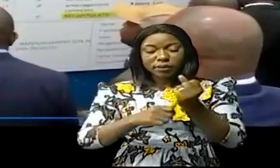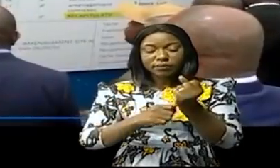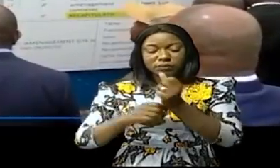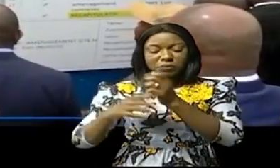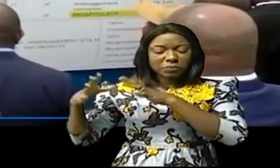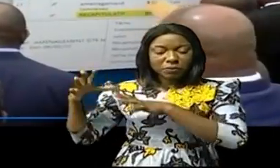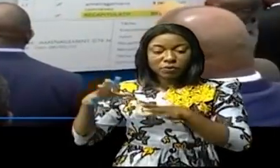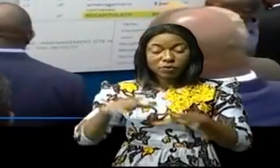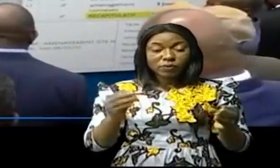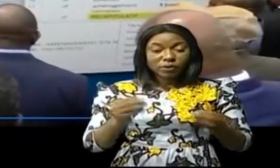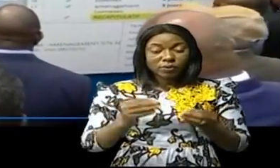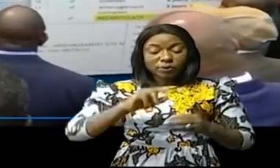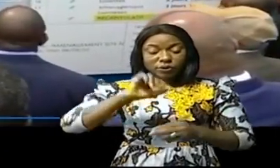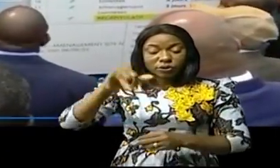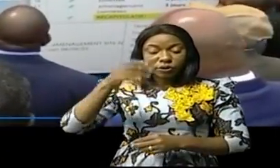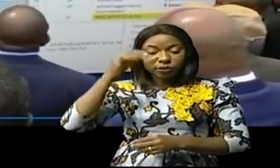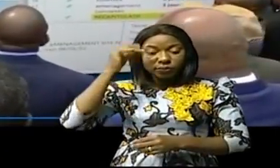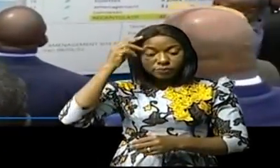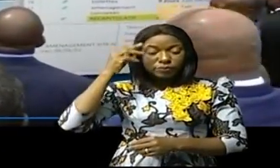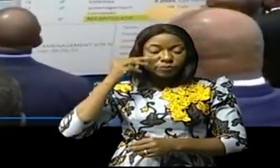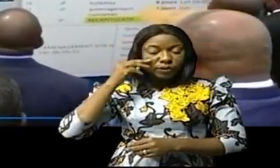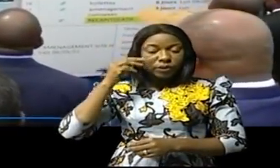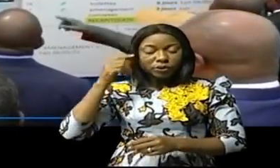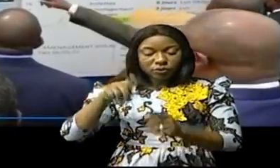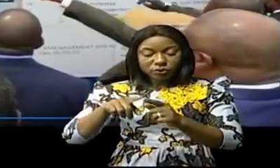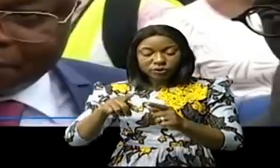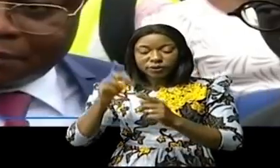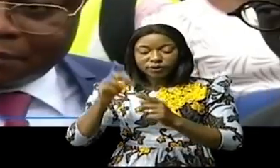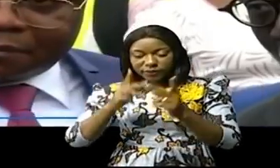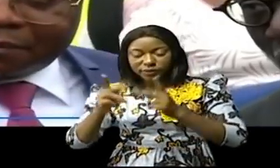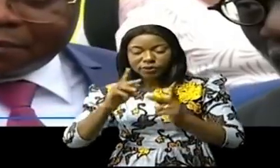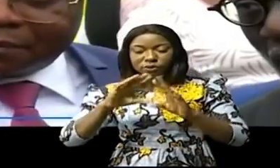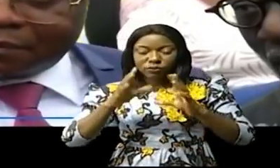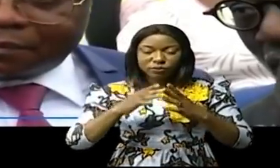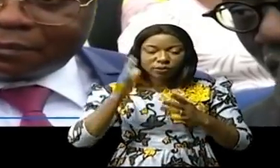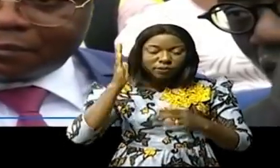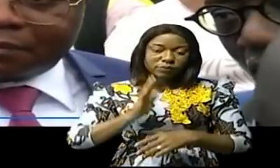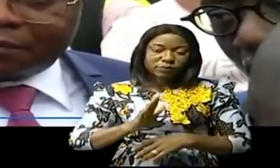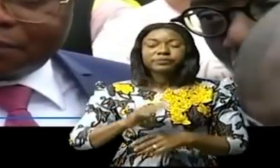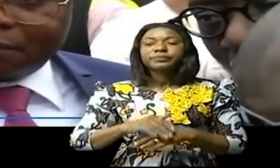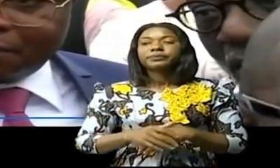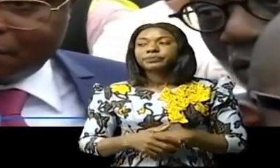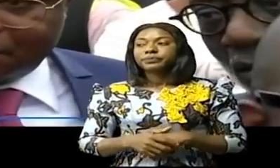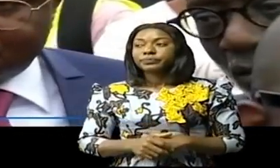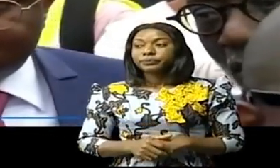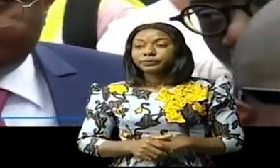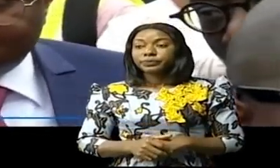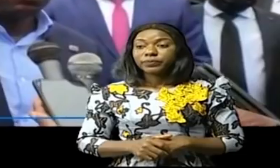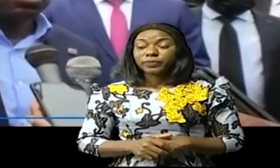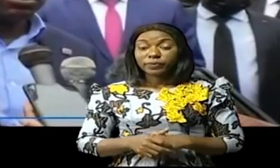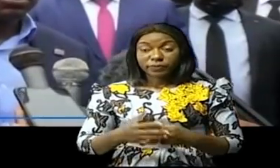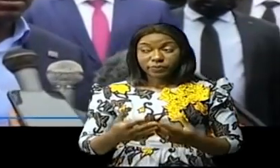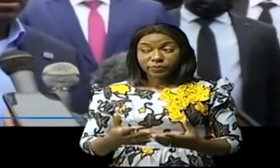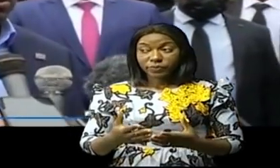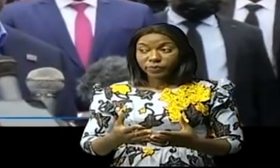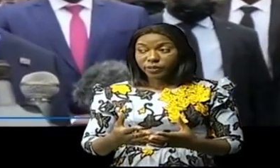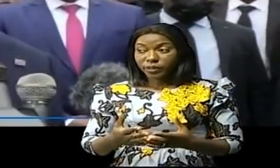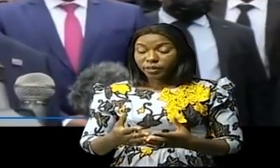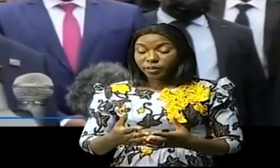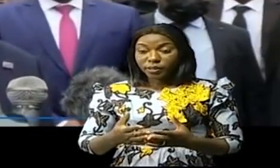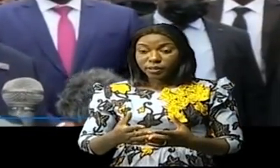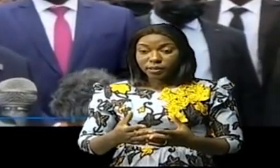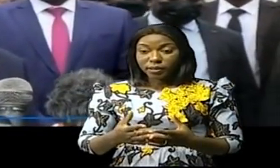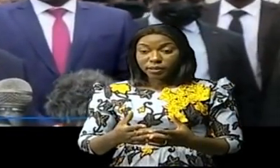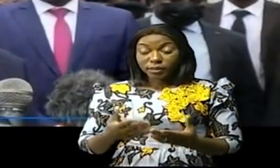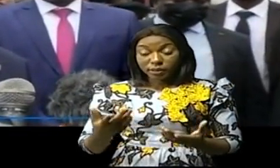Jean-Michel Samaloukonde Kienge a voulu s'assurer que cette visite s'efface dans de bonnes conditions. Le pape a bien voulu nous